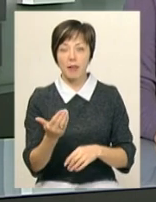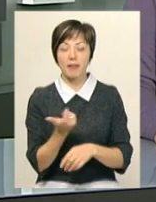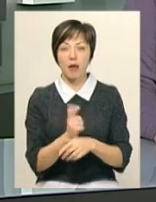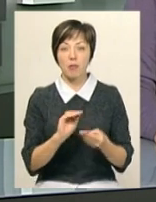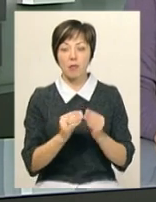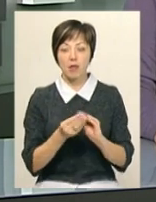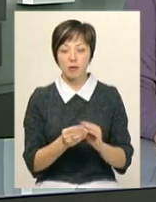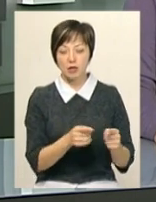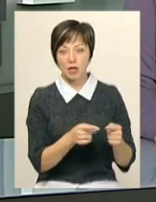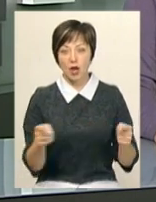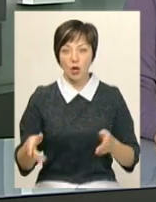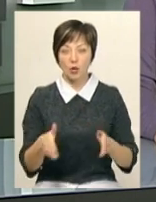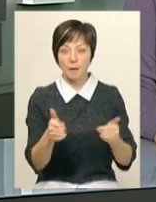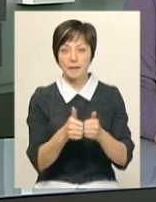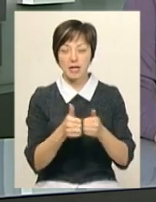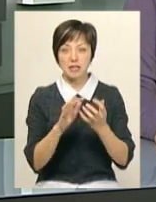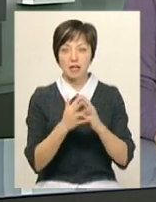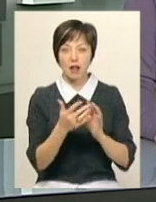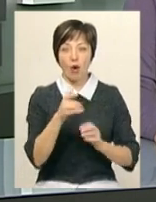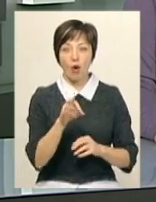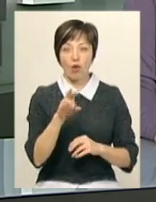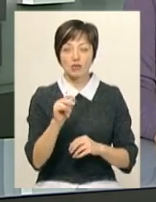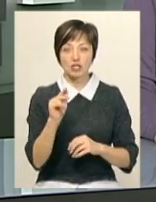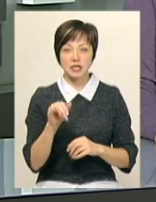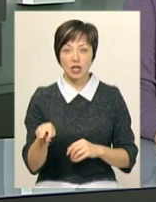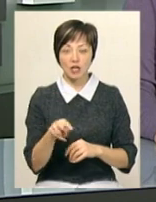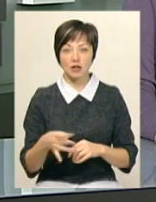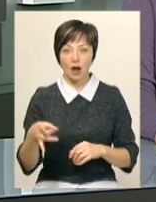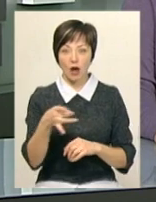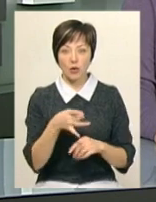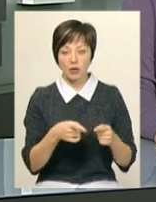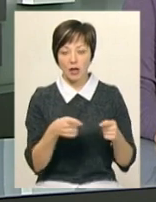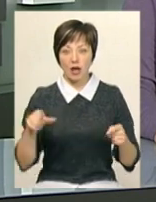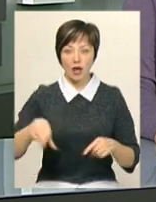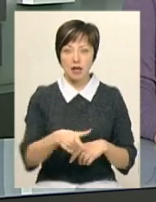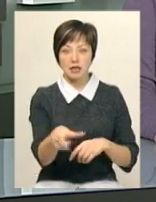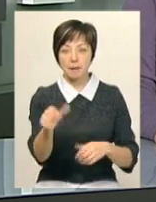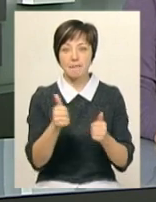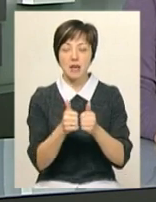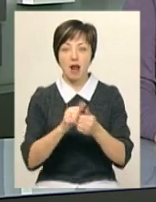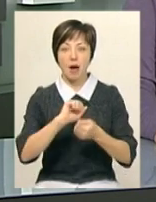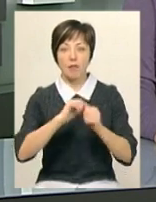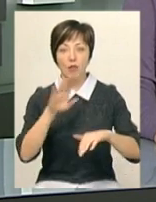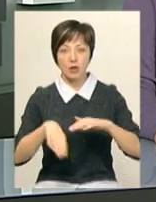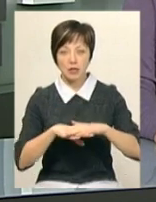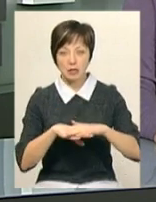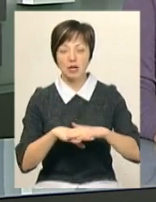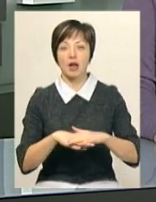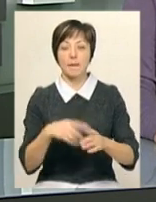Віктора Овітька, найпроблемніші ділянки доріг неподалік села Головчинці Литичівського району, так звана ділянка Тещин-Язик неподалік Кам'янця-Подільського,